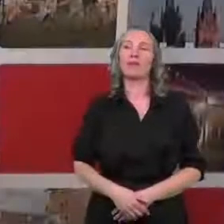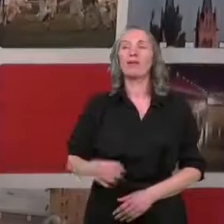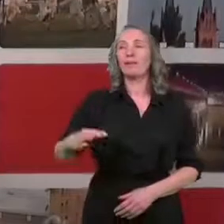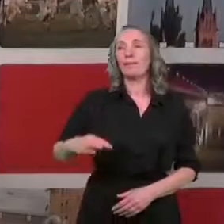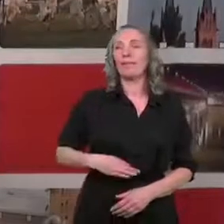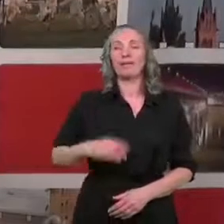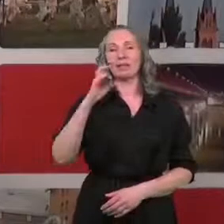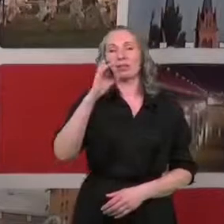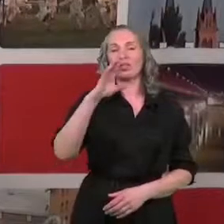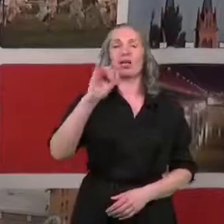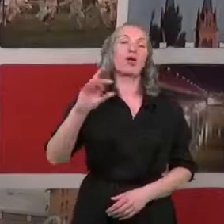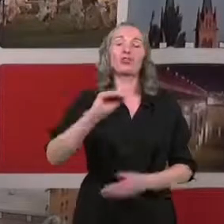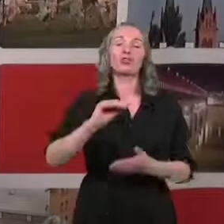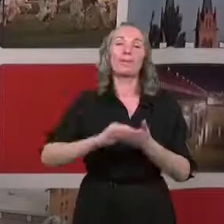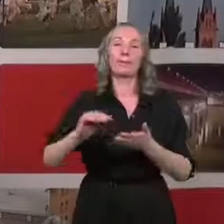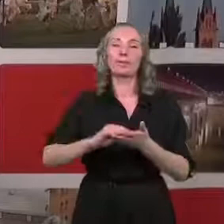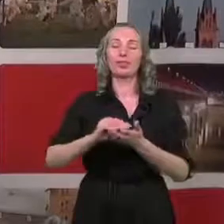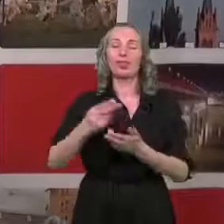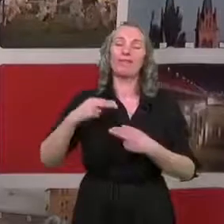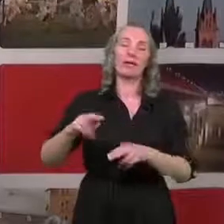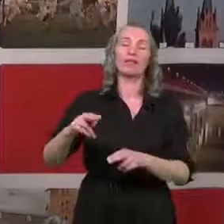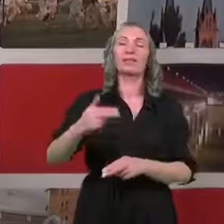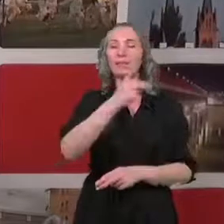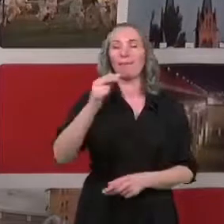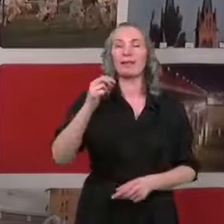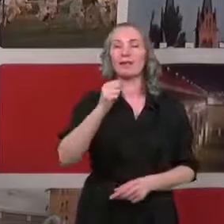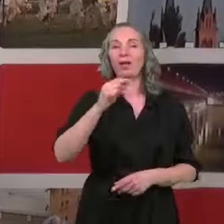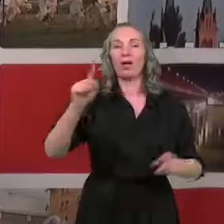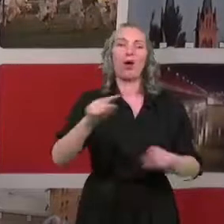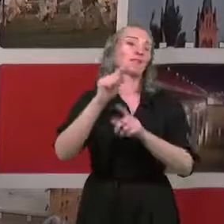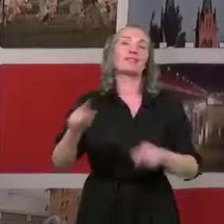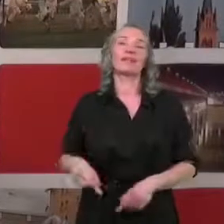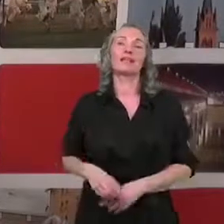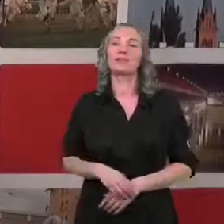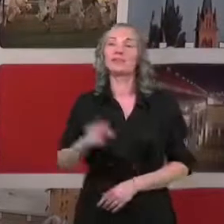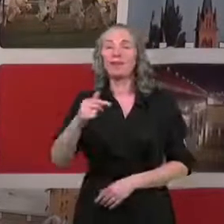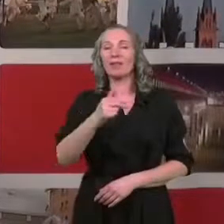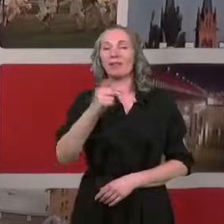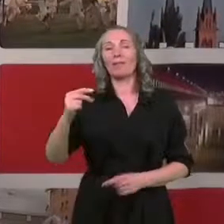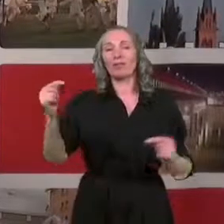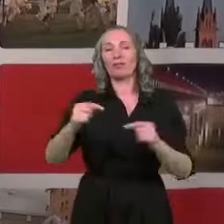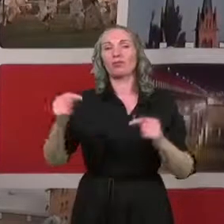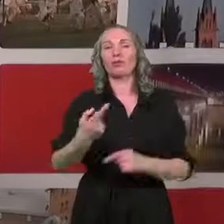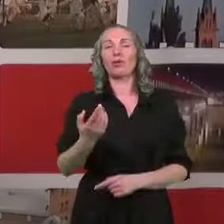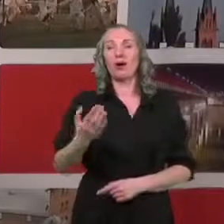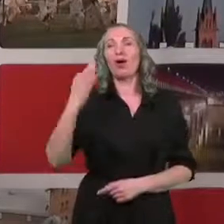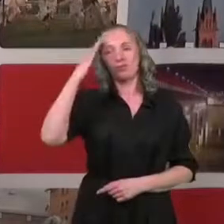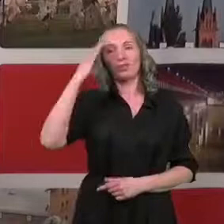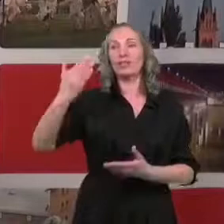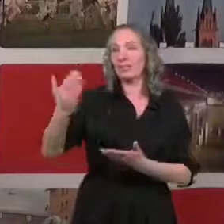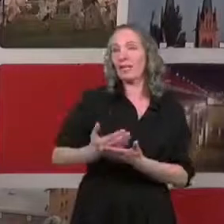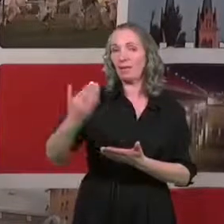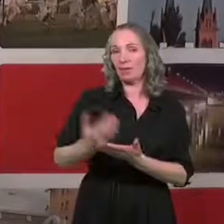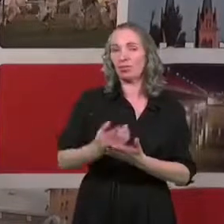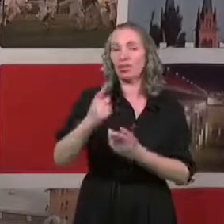Pan Grzegorz pisze, wracając do tematu koncertu, komentarz do naszej dyskusji. Oczywiście zaproszenia na